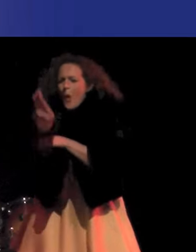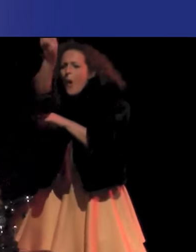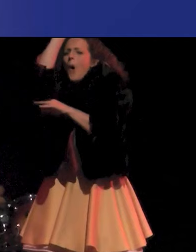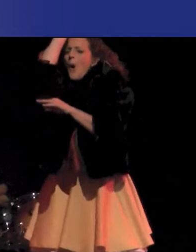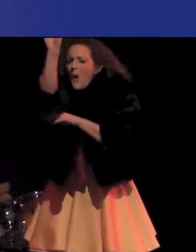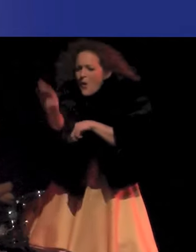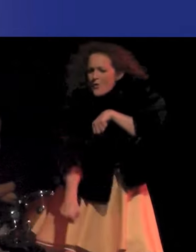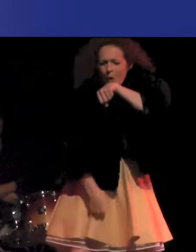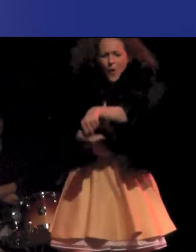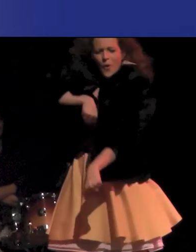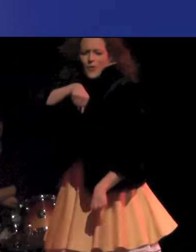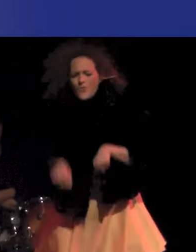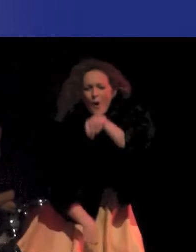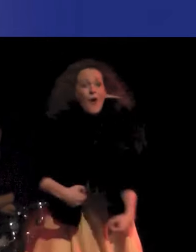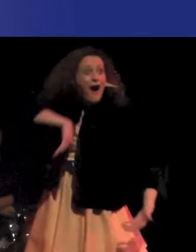Oui